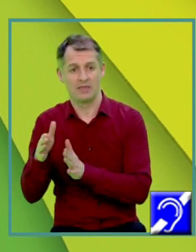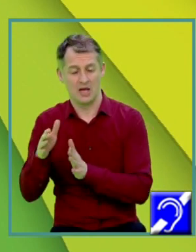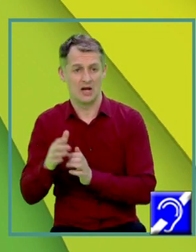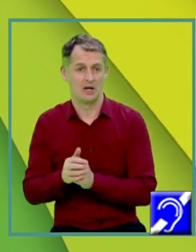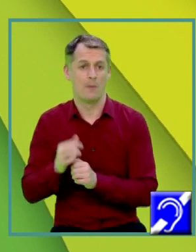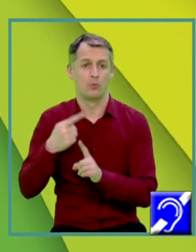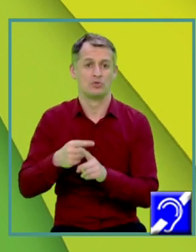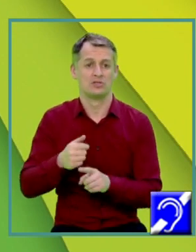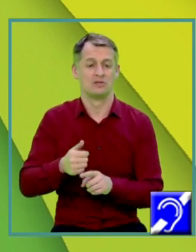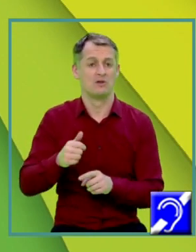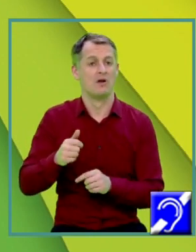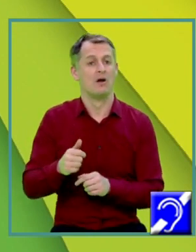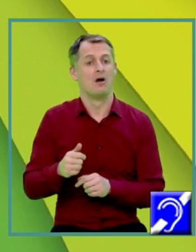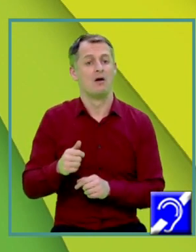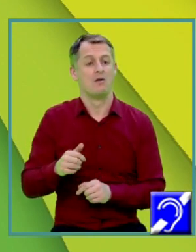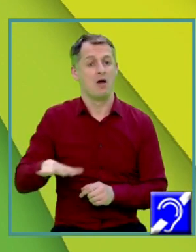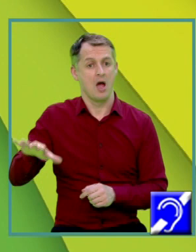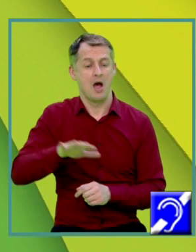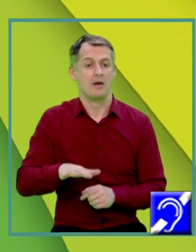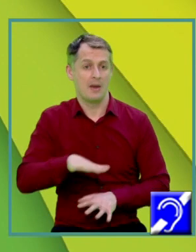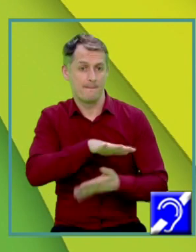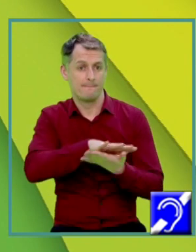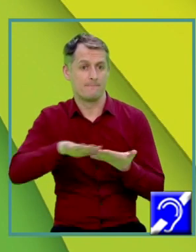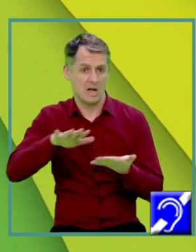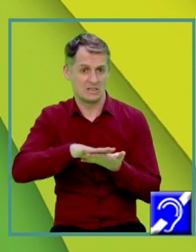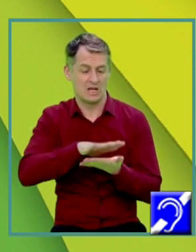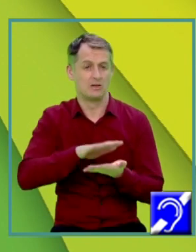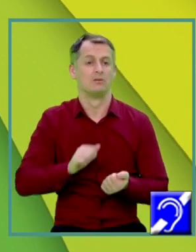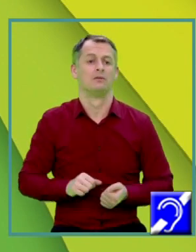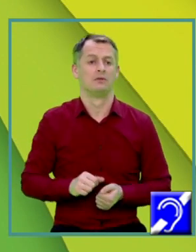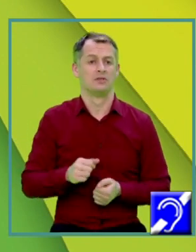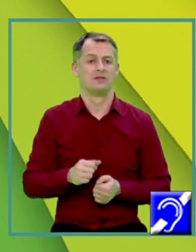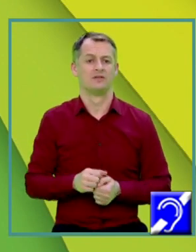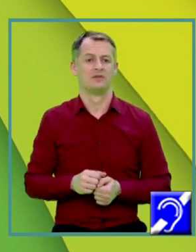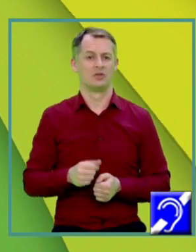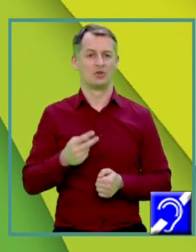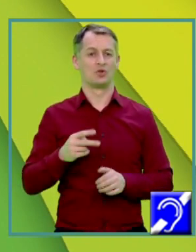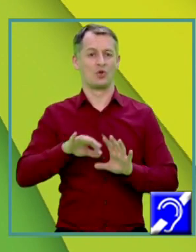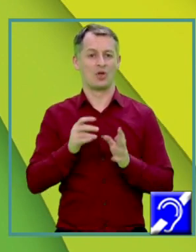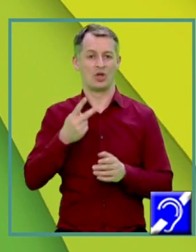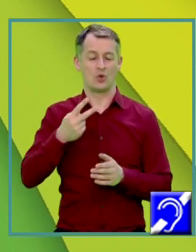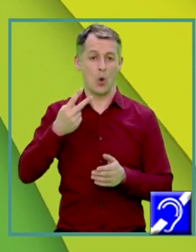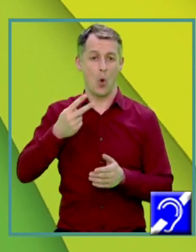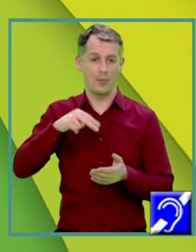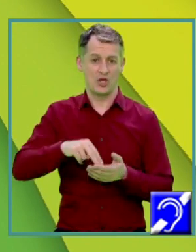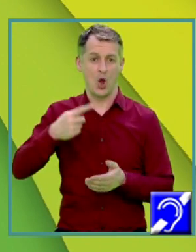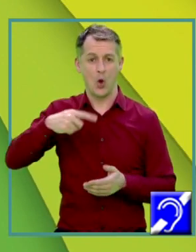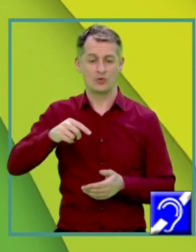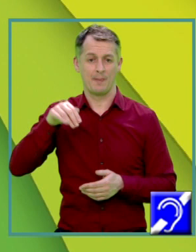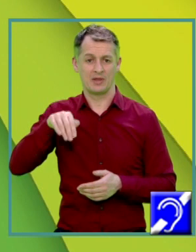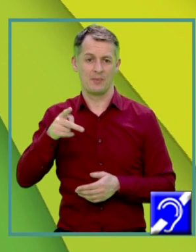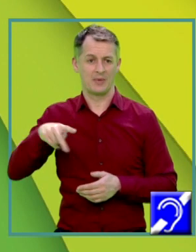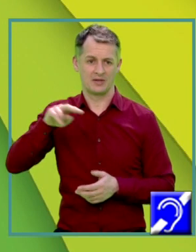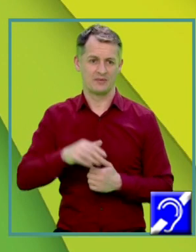1200 plus 900, 2100 metri pătrați Iar volumul, area bazei pe care o știm